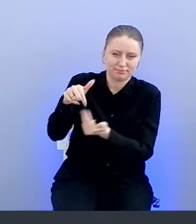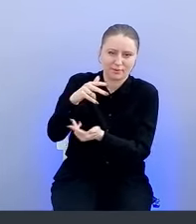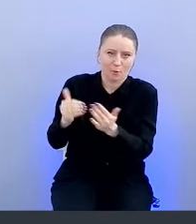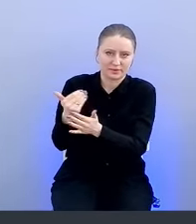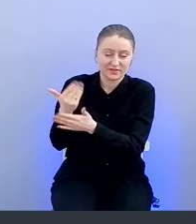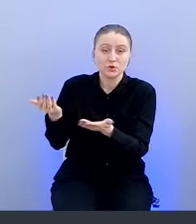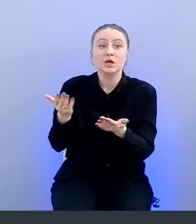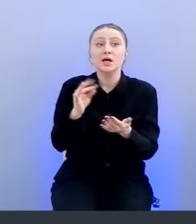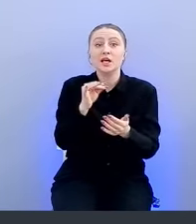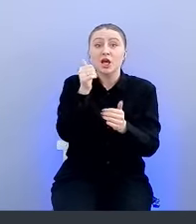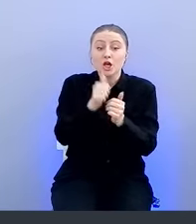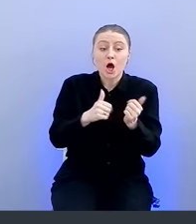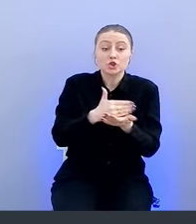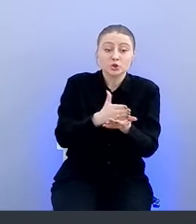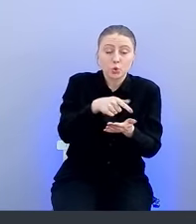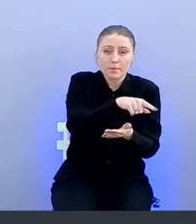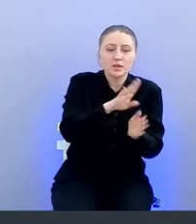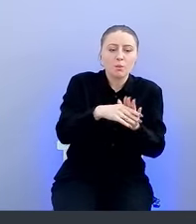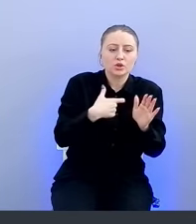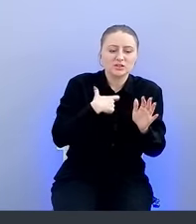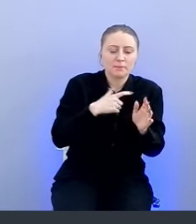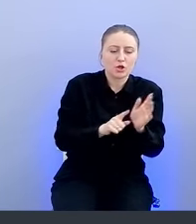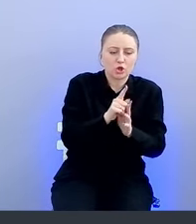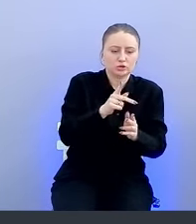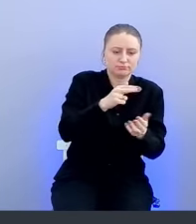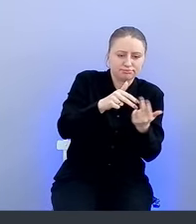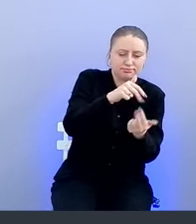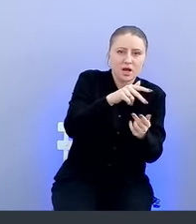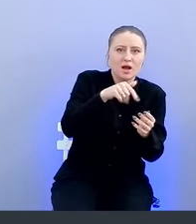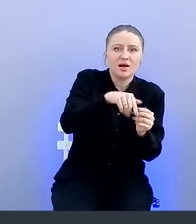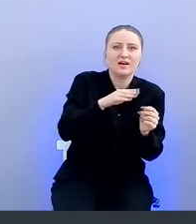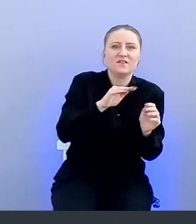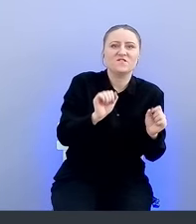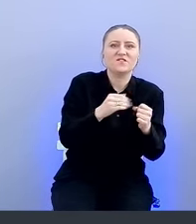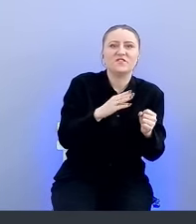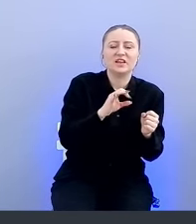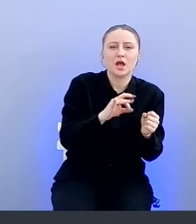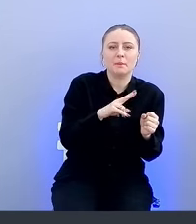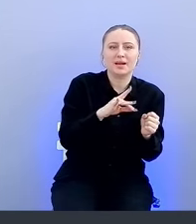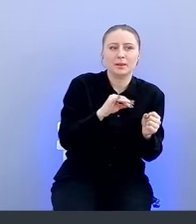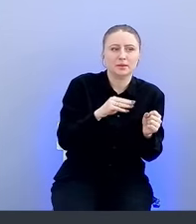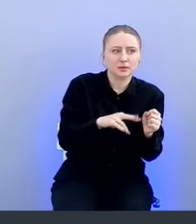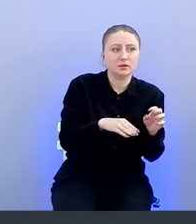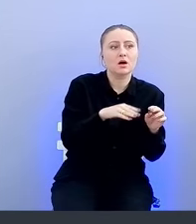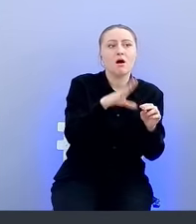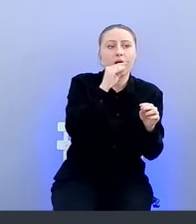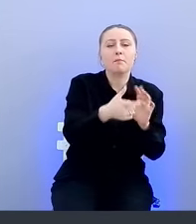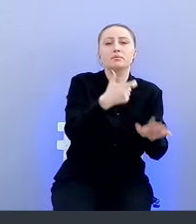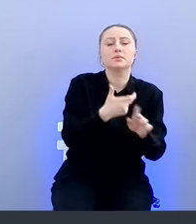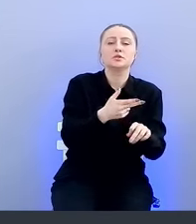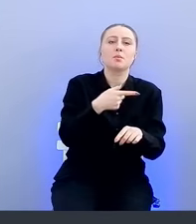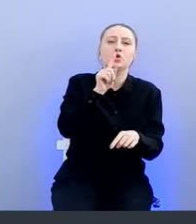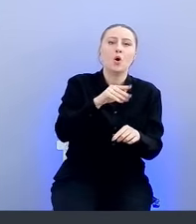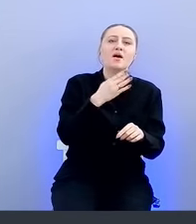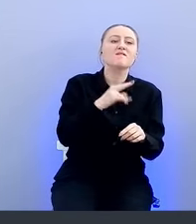каждый инструмент генерит под себя свои какие-то фингерпринты. Максимум, что он может сказать, это номер файла, строчка